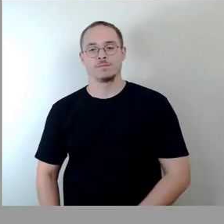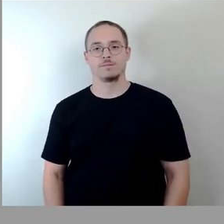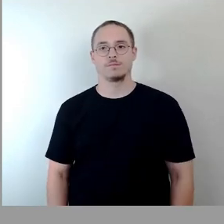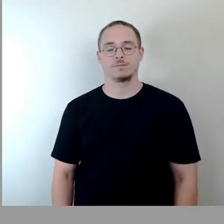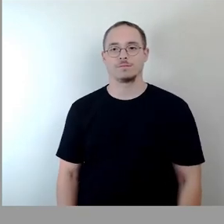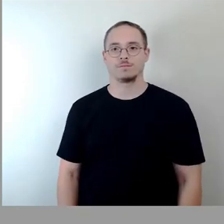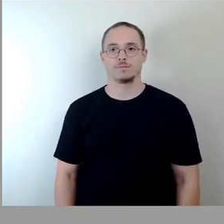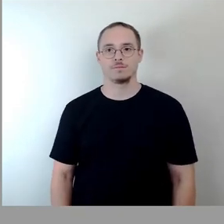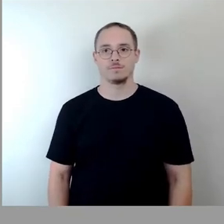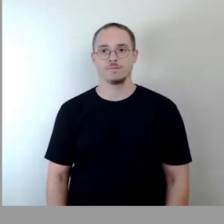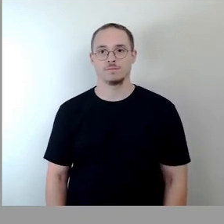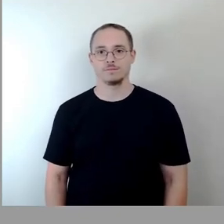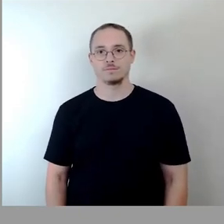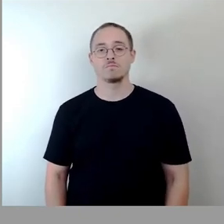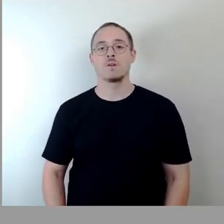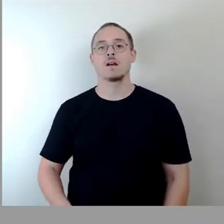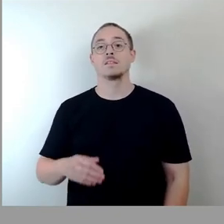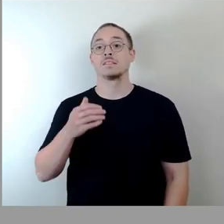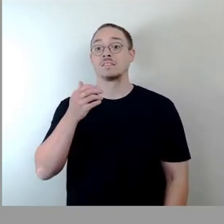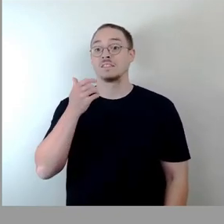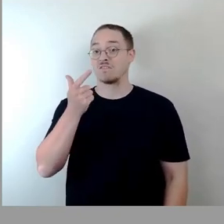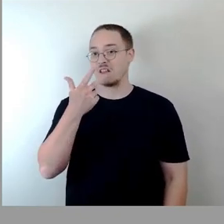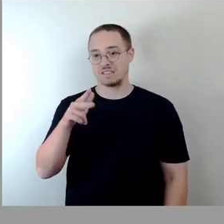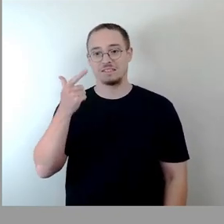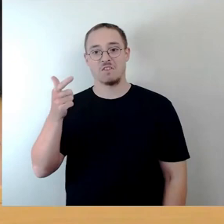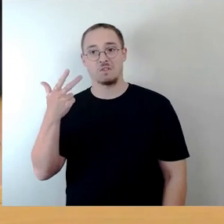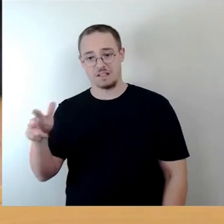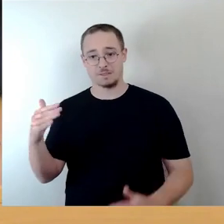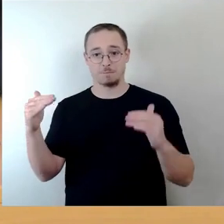Das hätte mit 32 zu 32 keine Mehrheit.